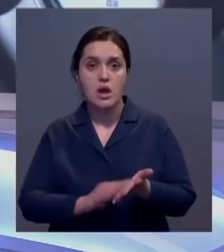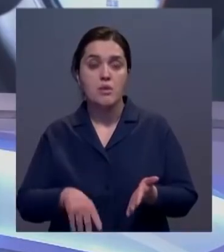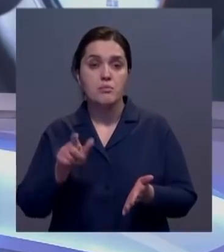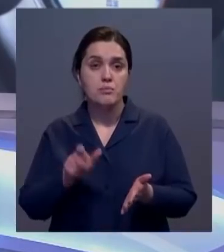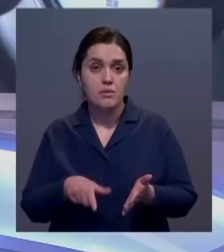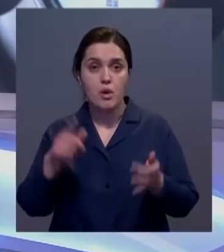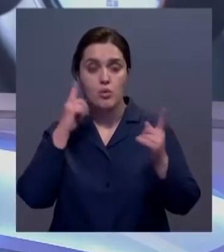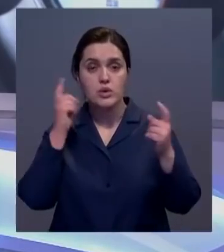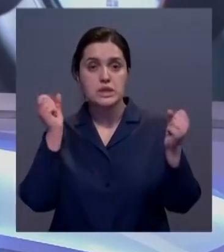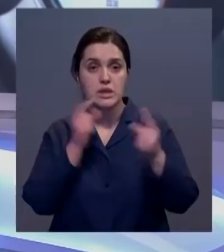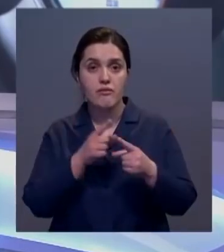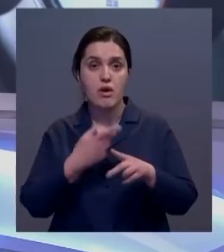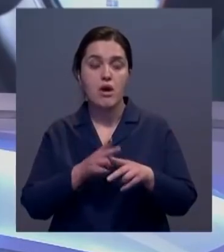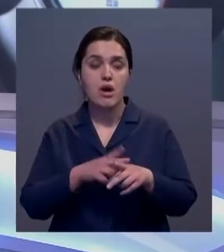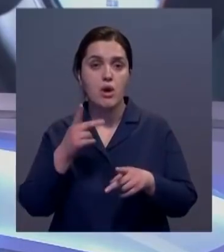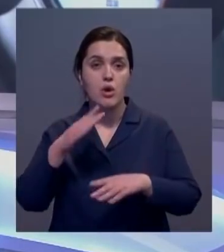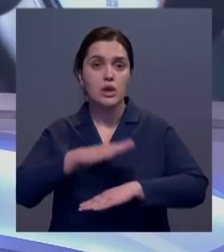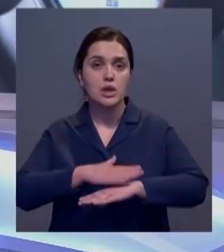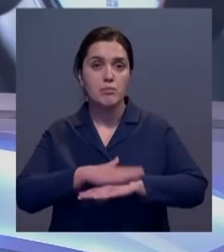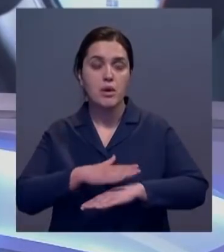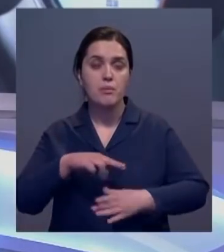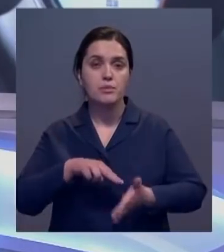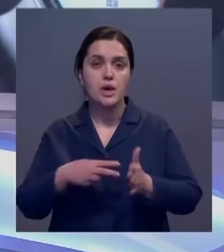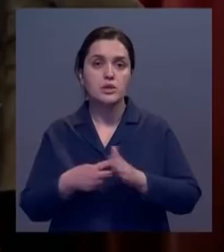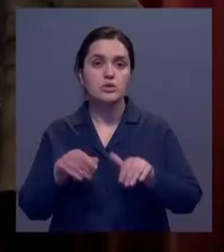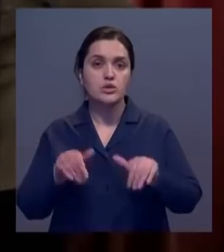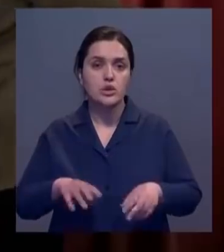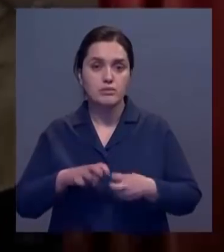Жантасова узнала, как в Акимате планируют решать эту проблему.